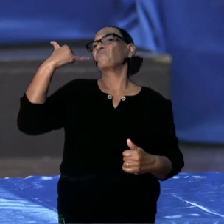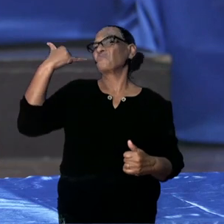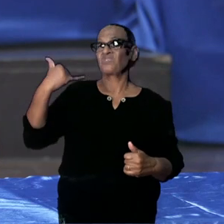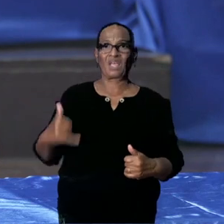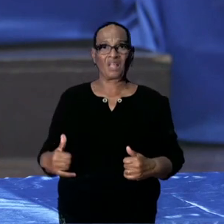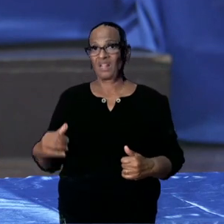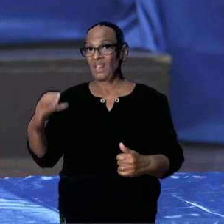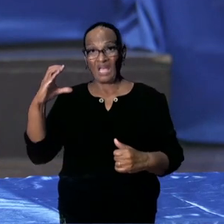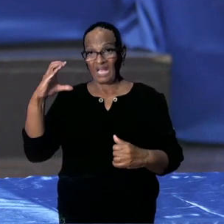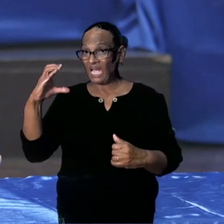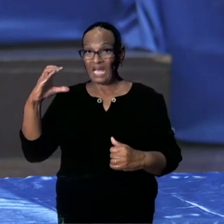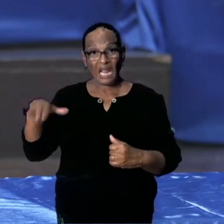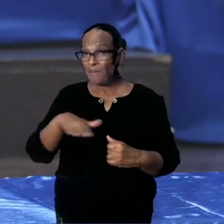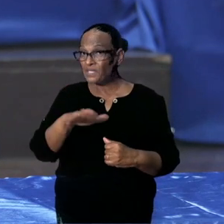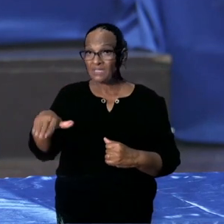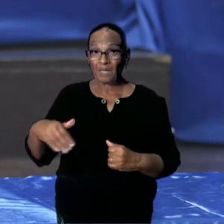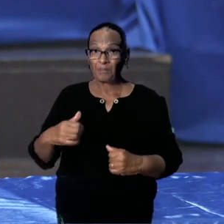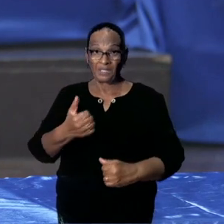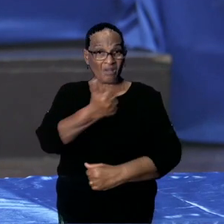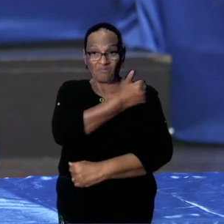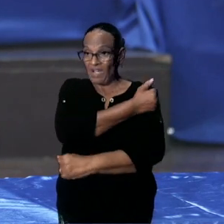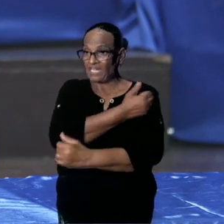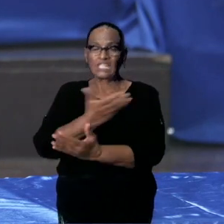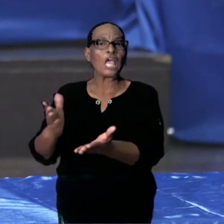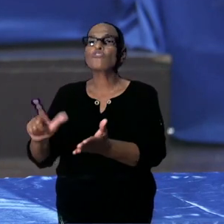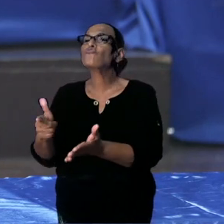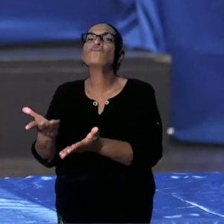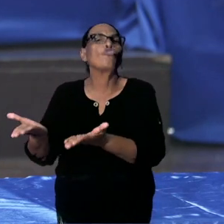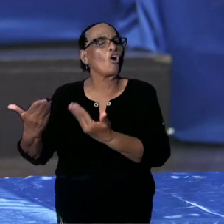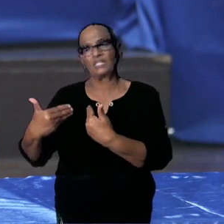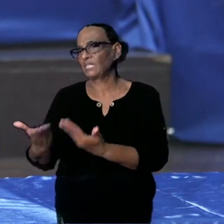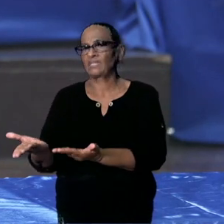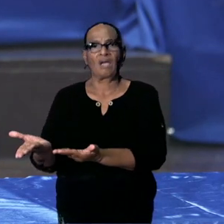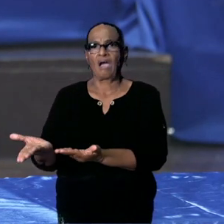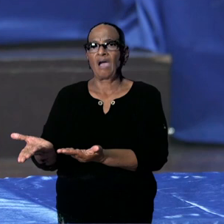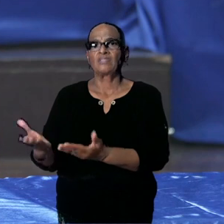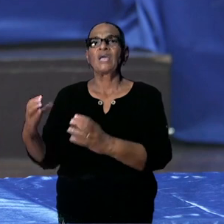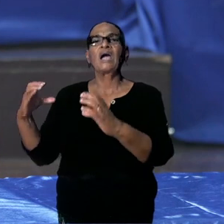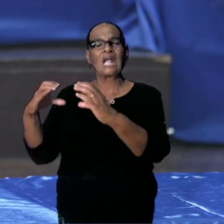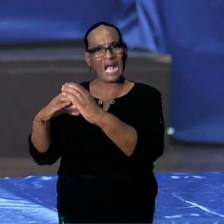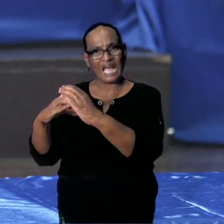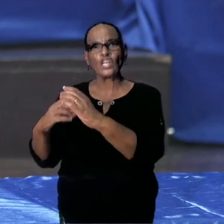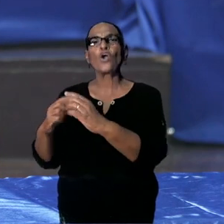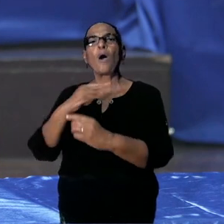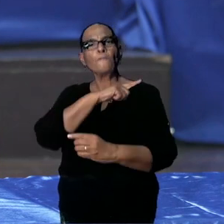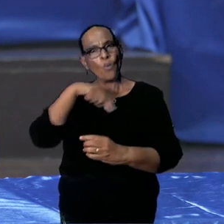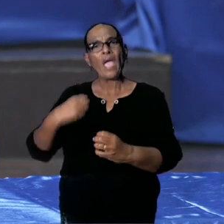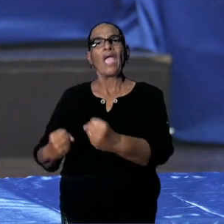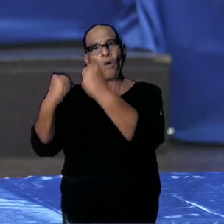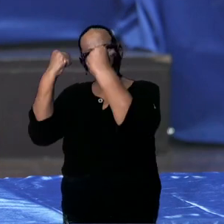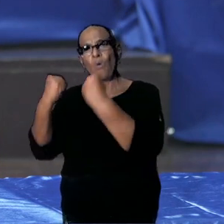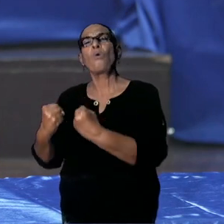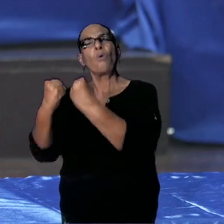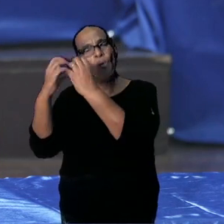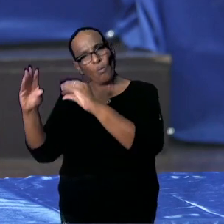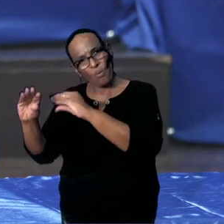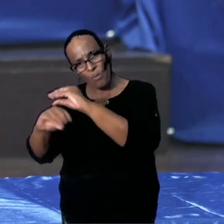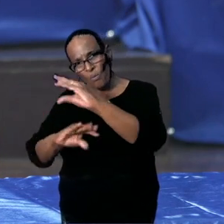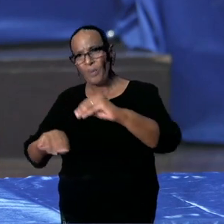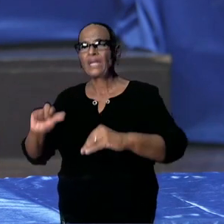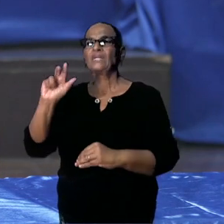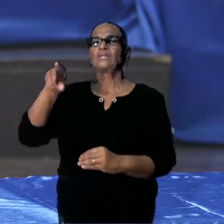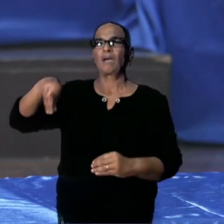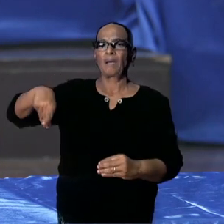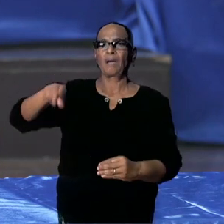dosisvaccin gehad. Wij hebben ook geprotesteerd binnen CARICOM. Wij protesteren ook bij de